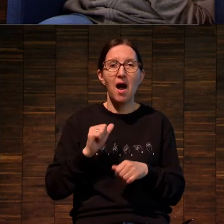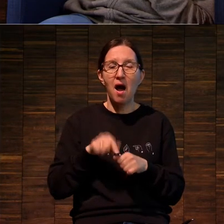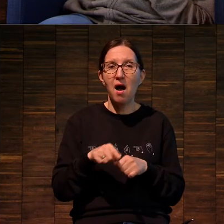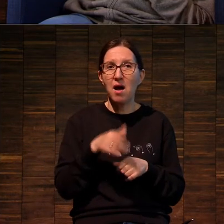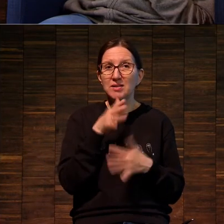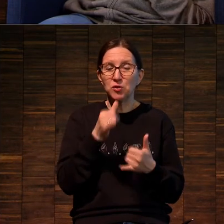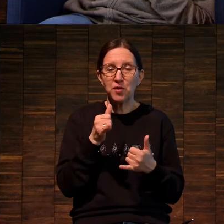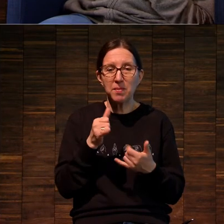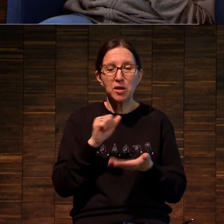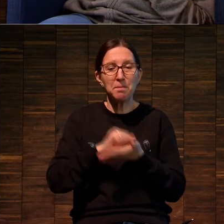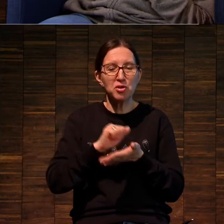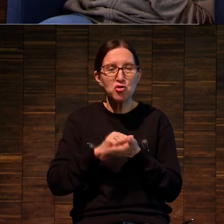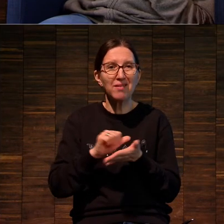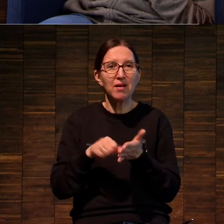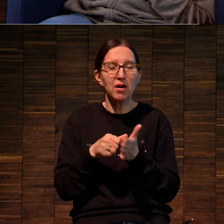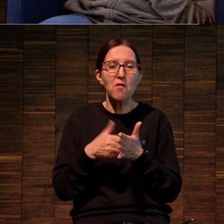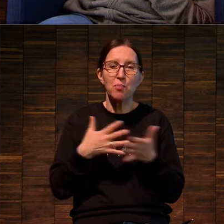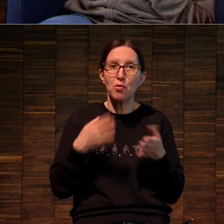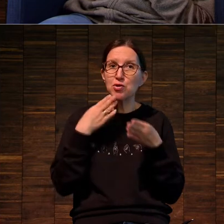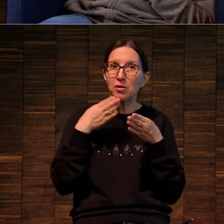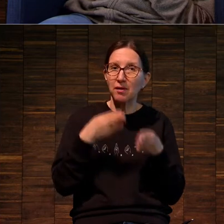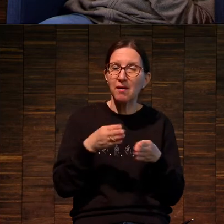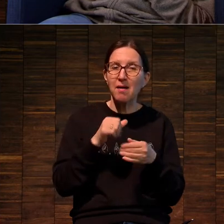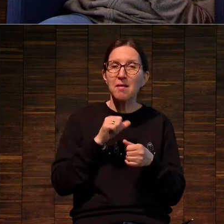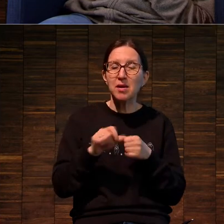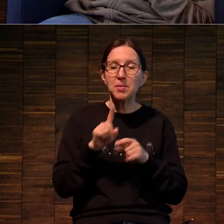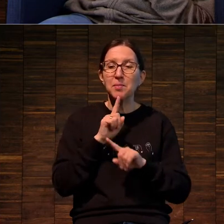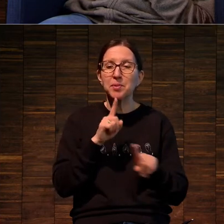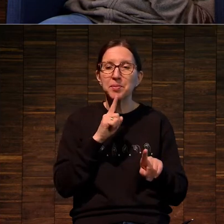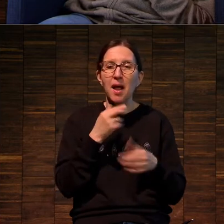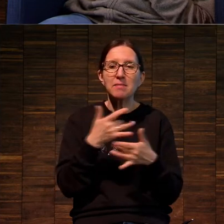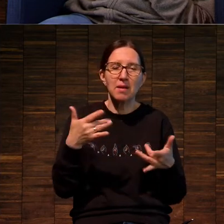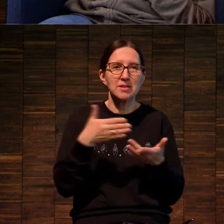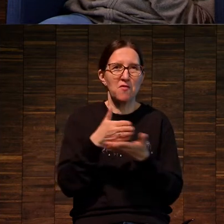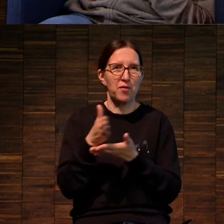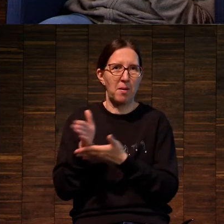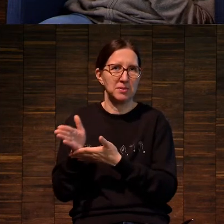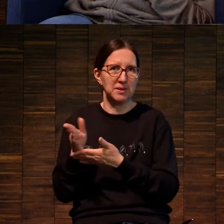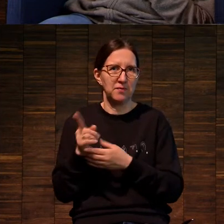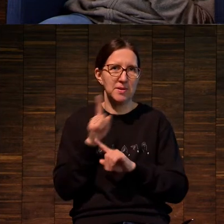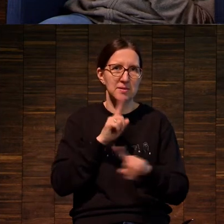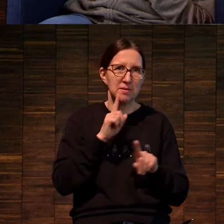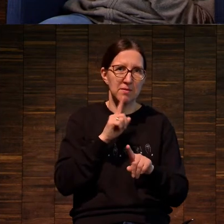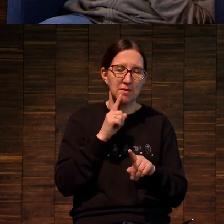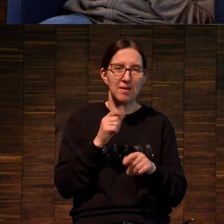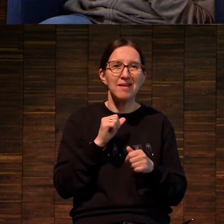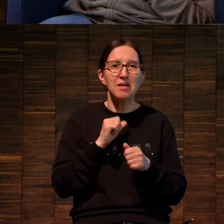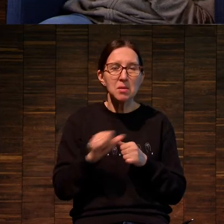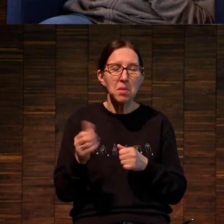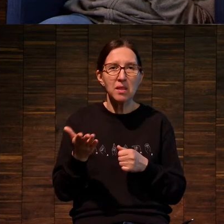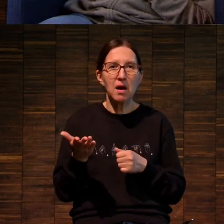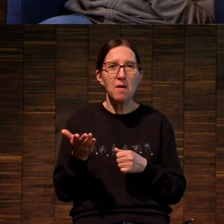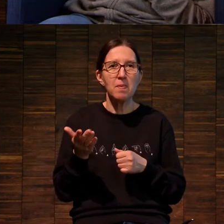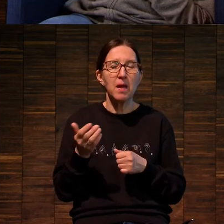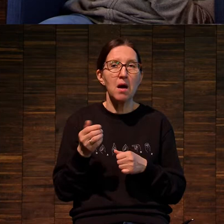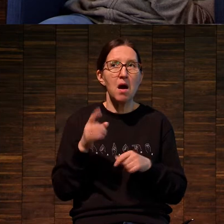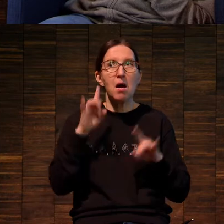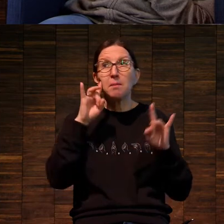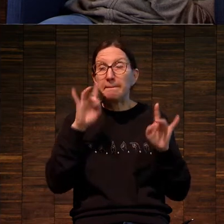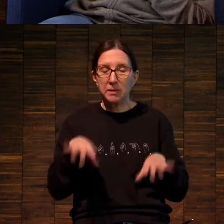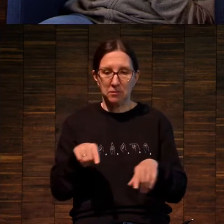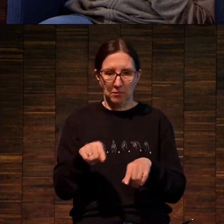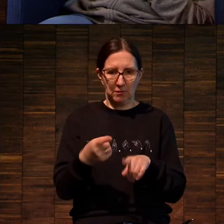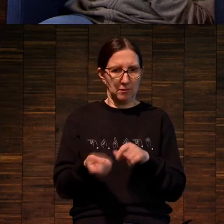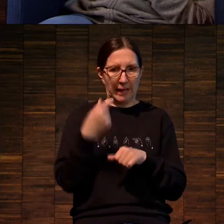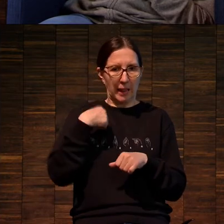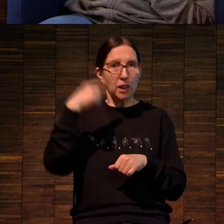степени. Она больше про вот как раз эту вариативность, про accident, про нечаянный случай,